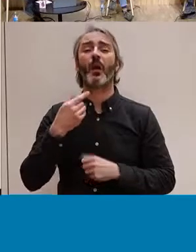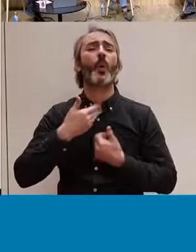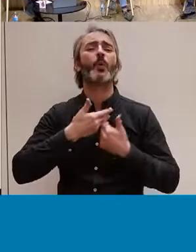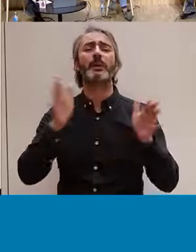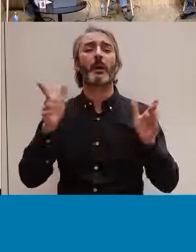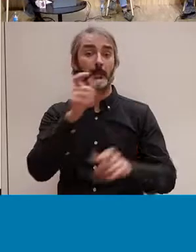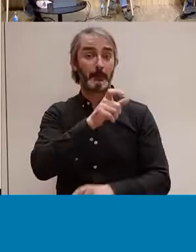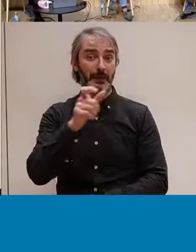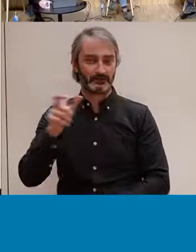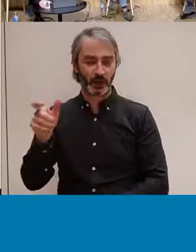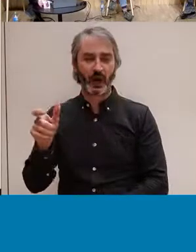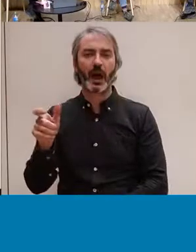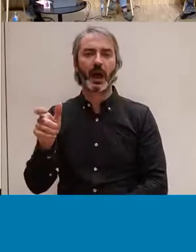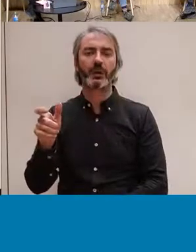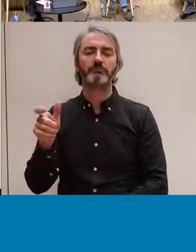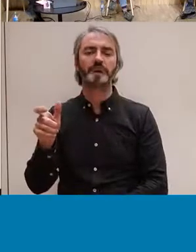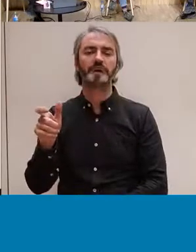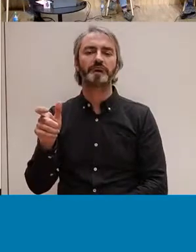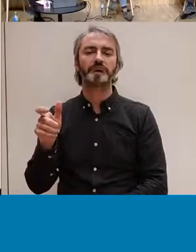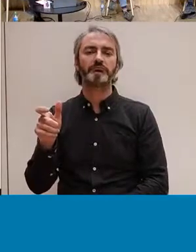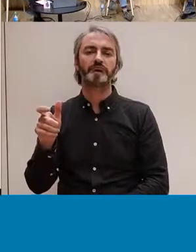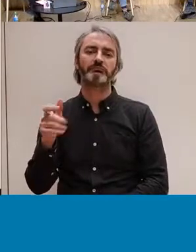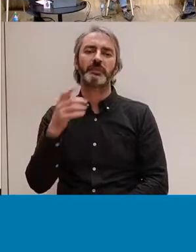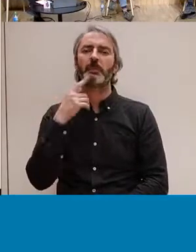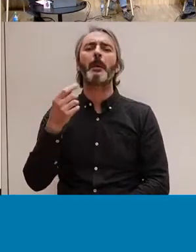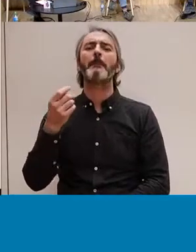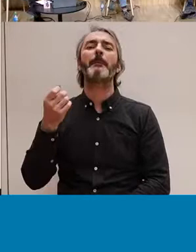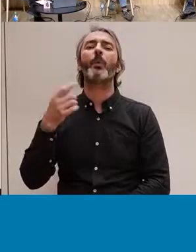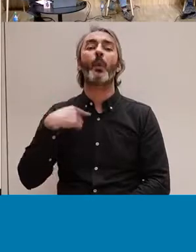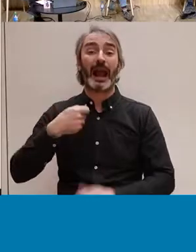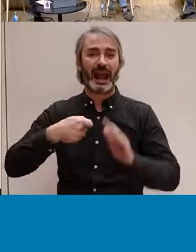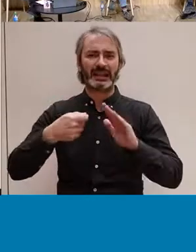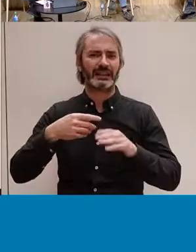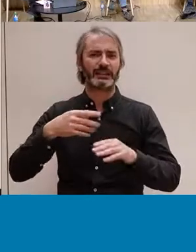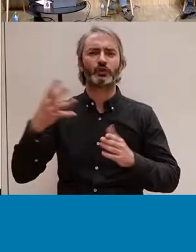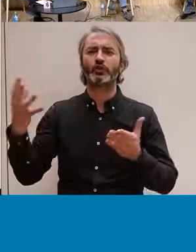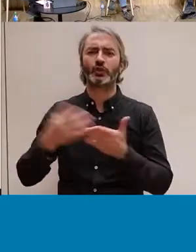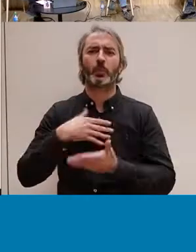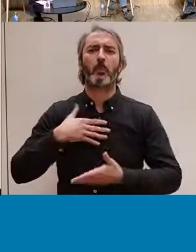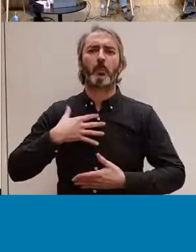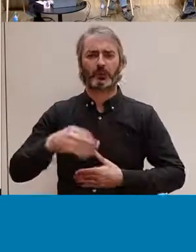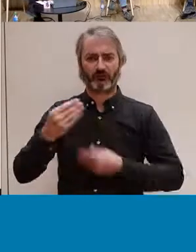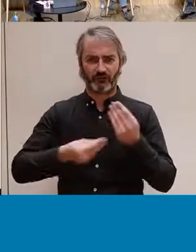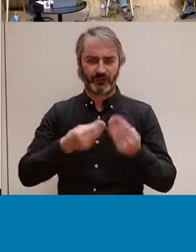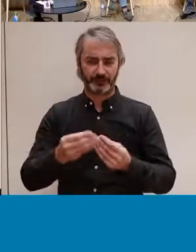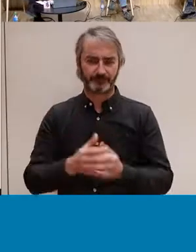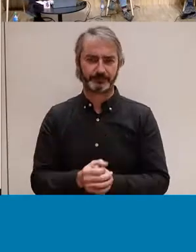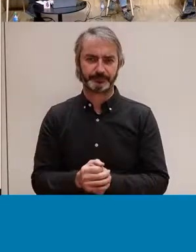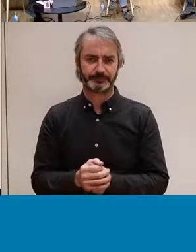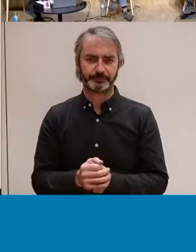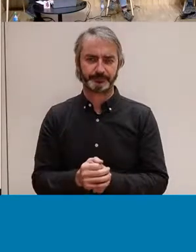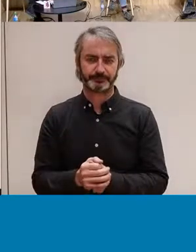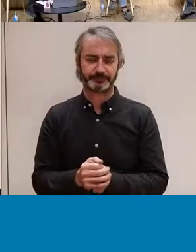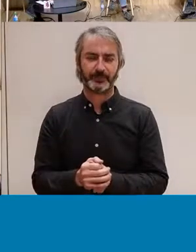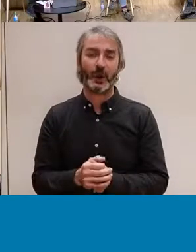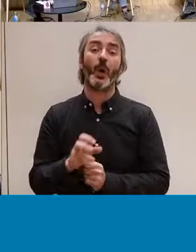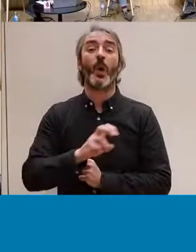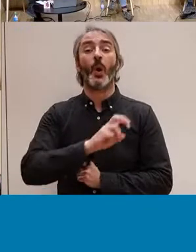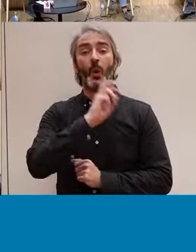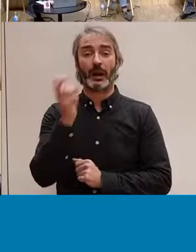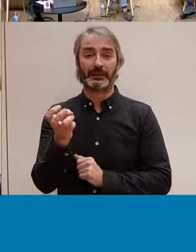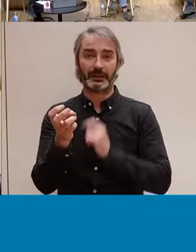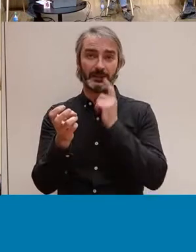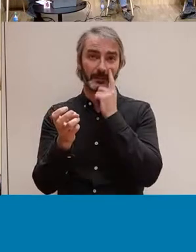qualsevol de les pràctiques que li proposéssim, sí? De les cartes, vale? Vale. Una altra cosa que també hem